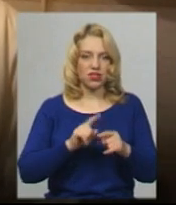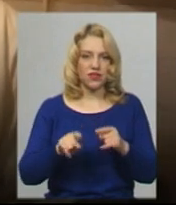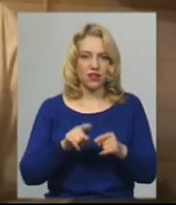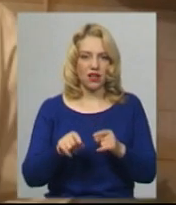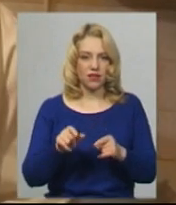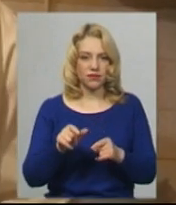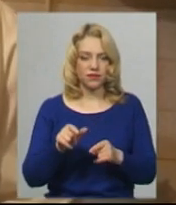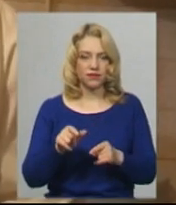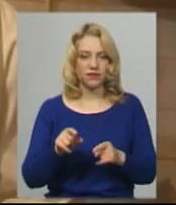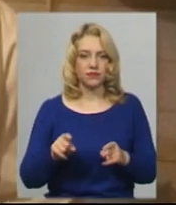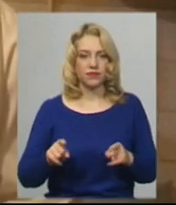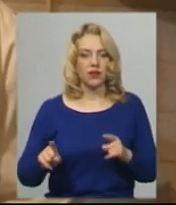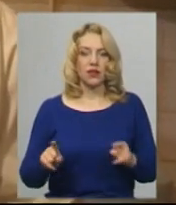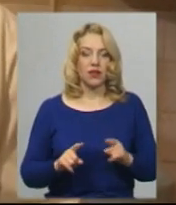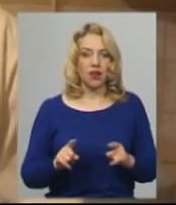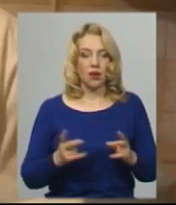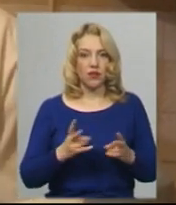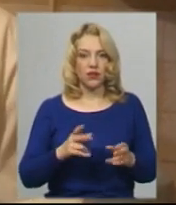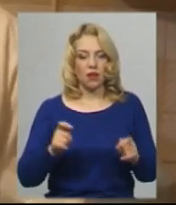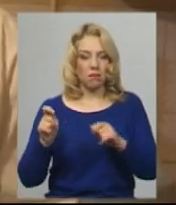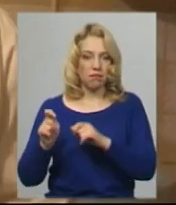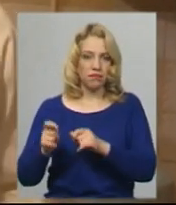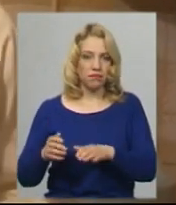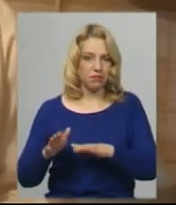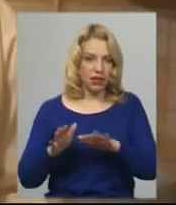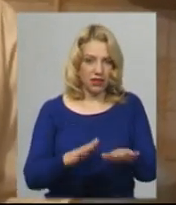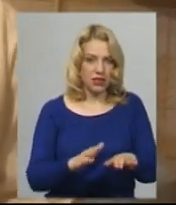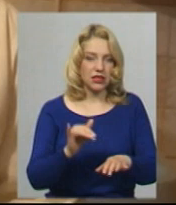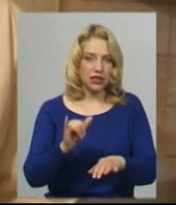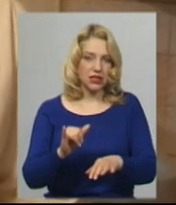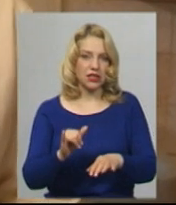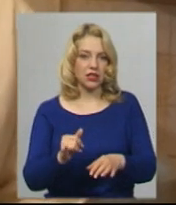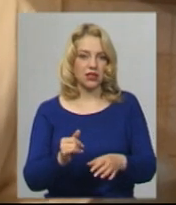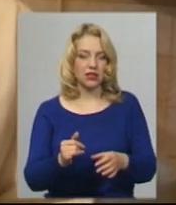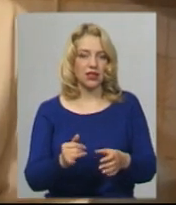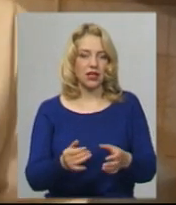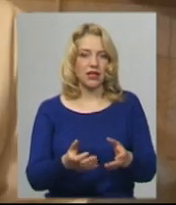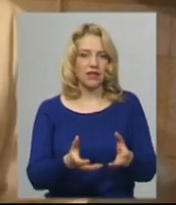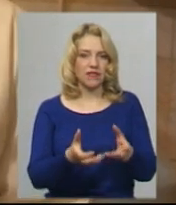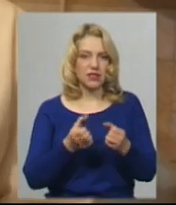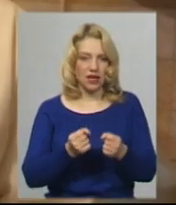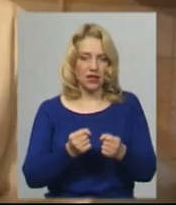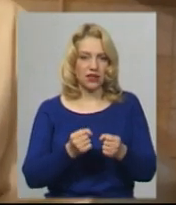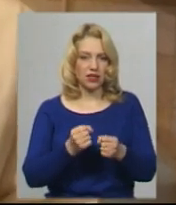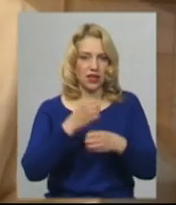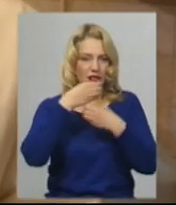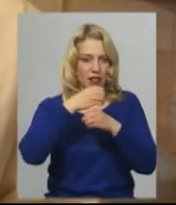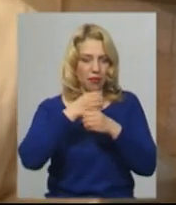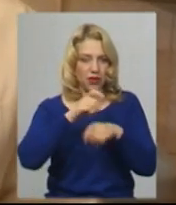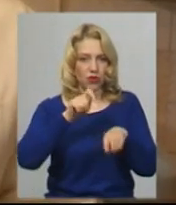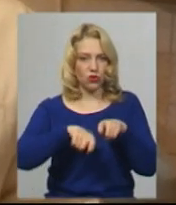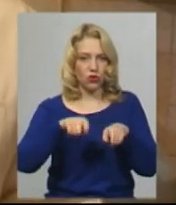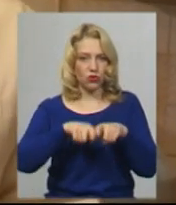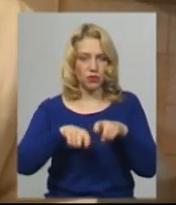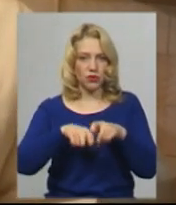має приїхати і набрати матеріал на досліди на ПЛР чи